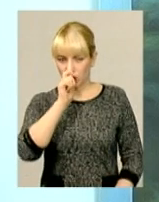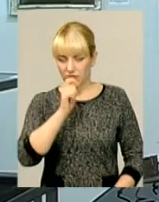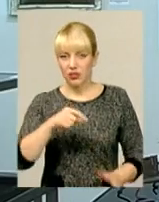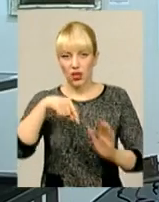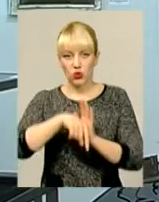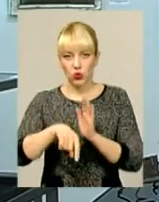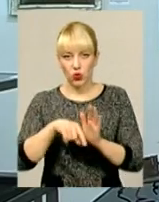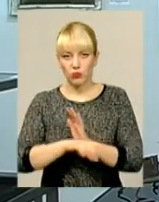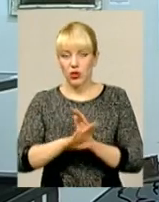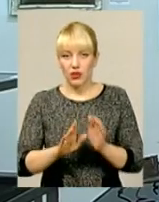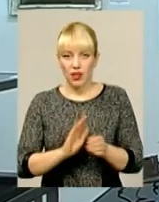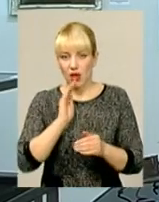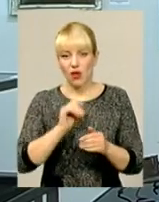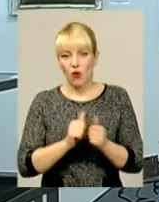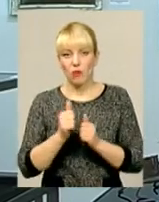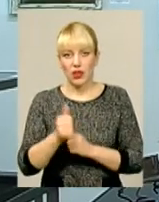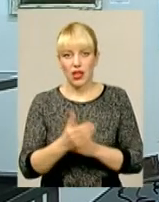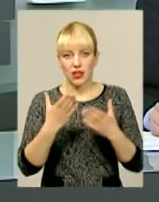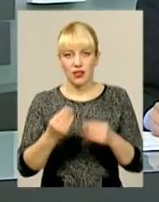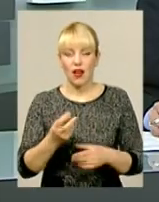тобто не омине і дня гумору.